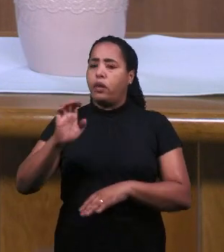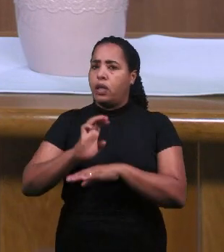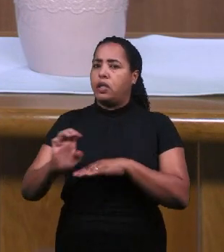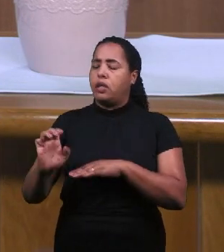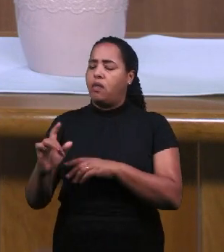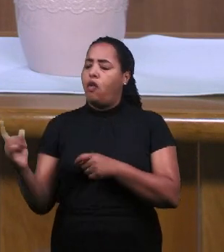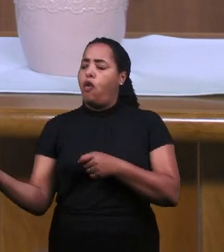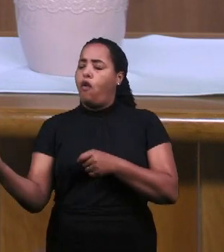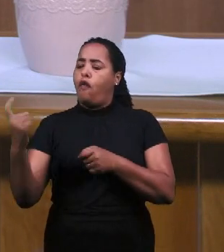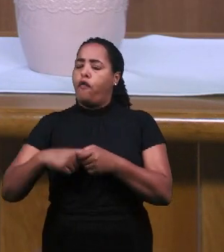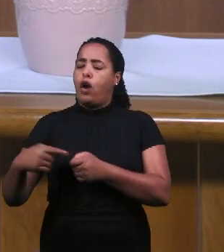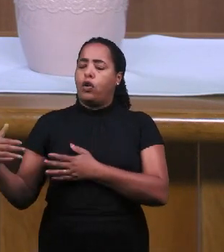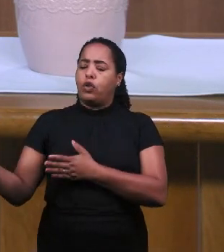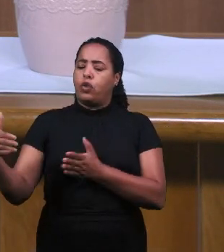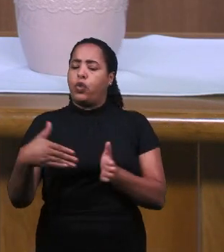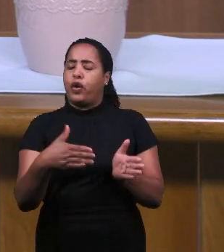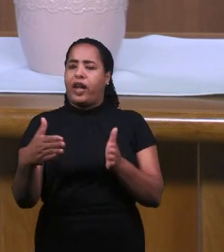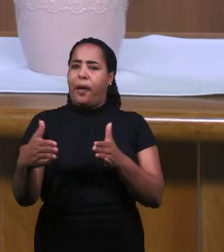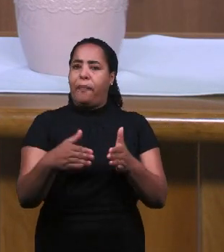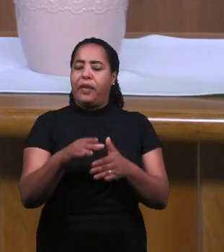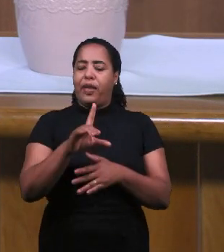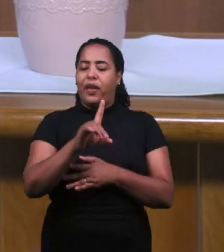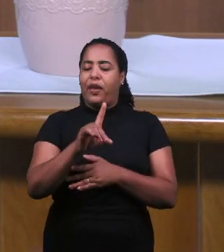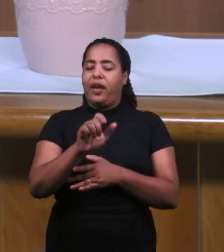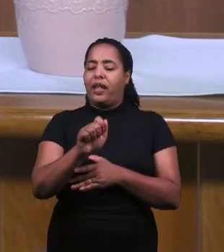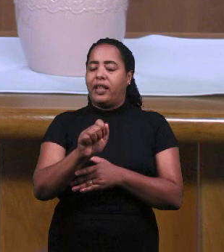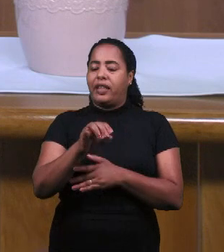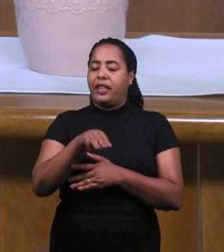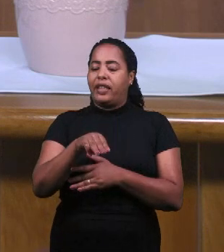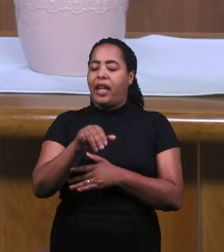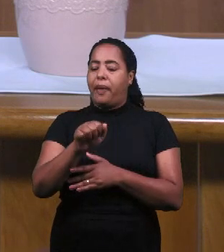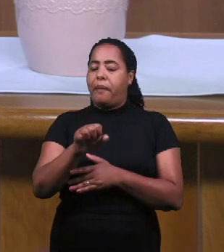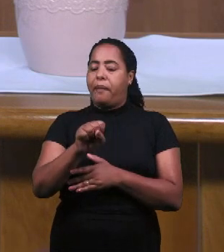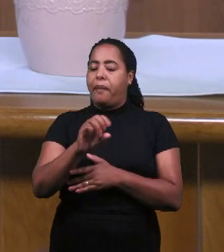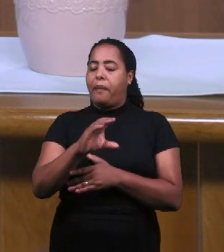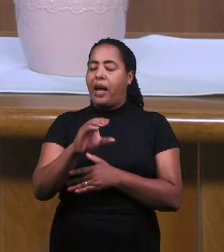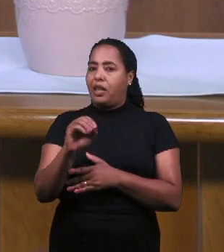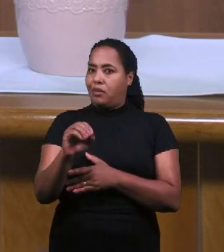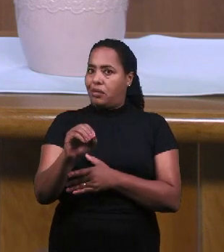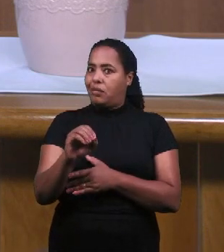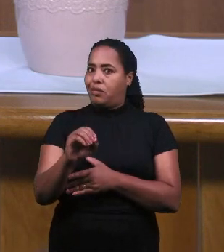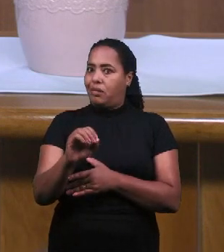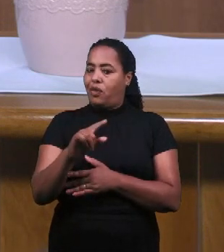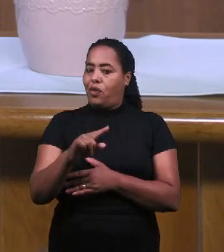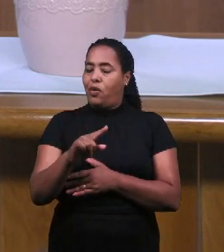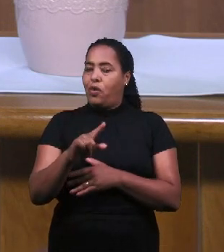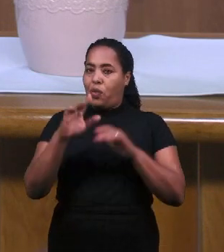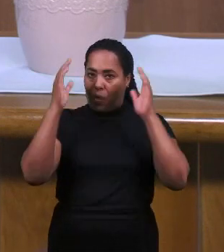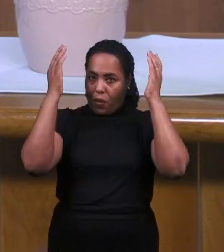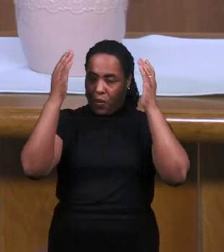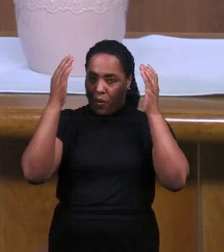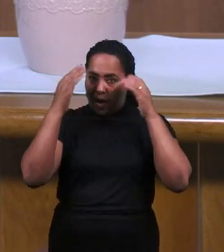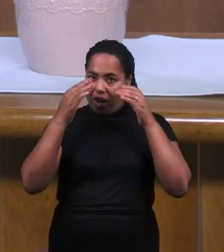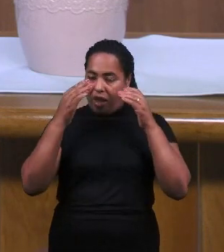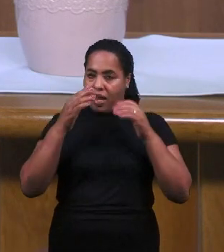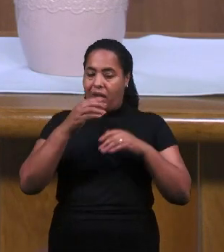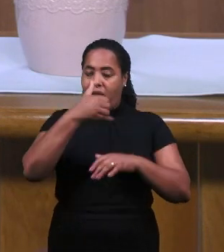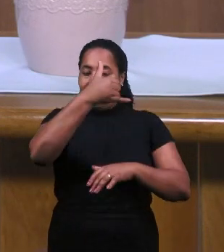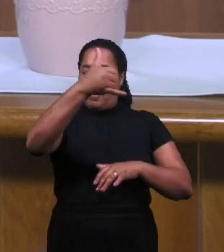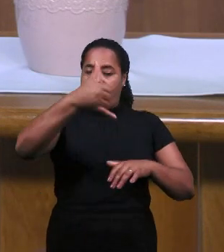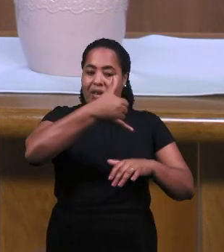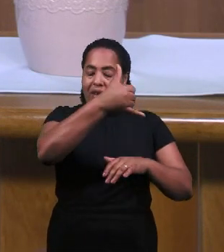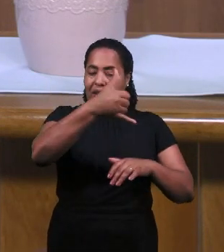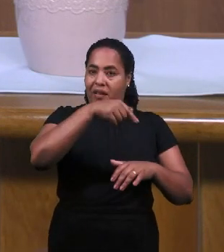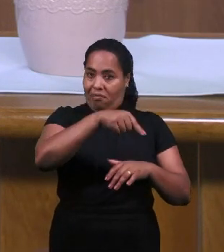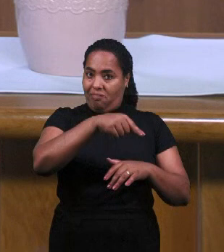Пойди Обратно Своей Дорогой Через Пустыню В Дамаск И Когда Придешь То Помашь Азаилов Царя Сирии